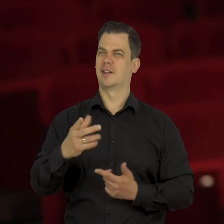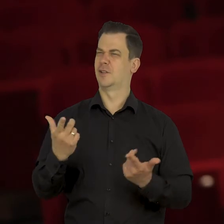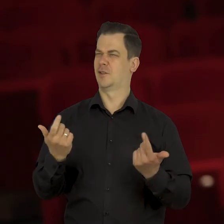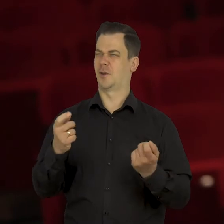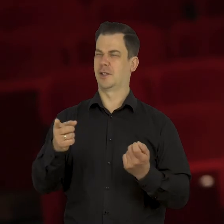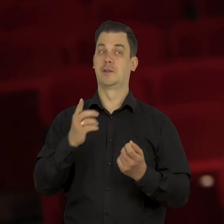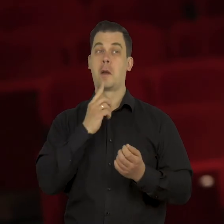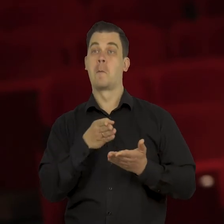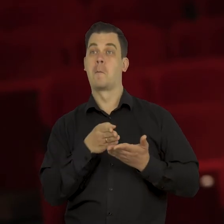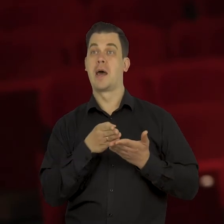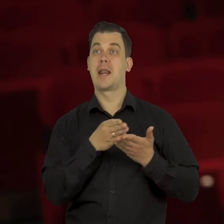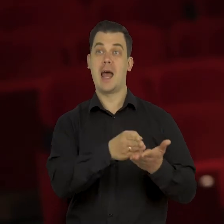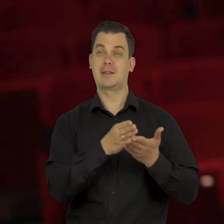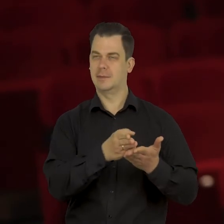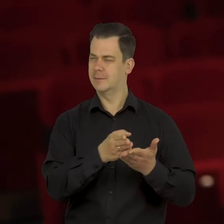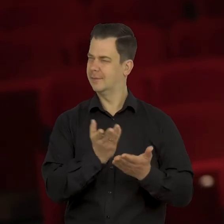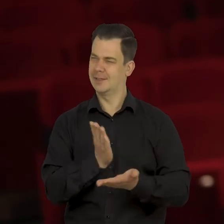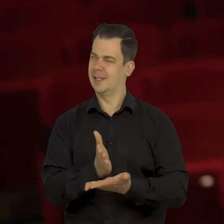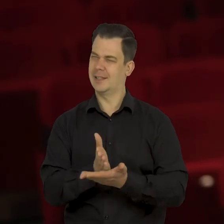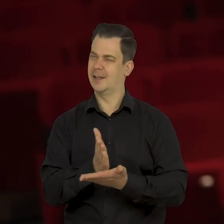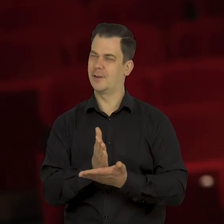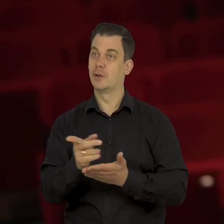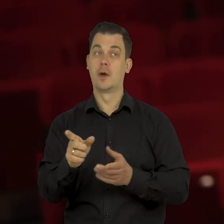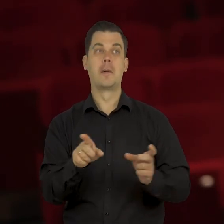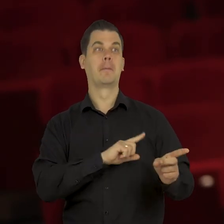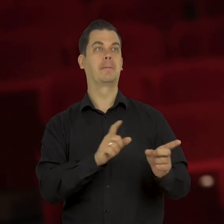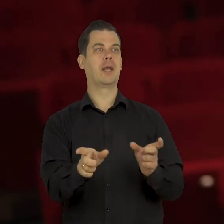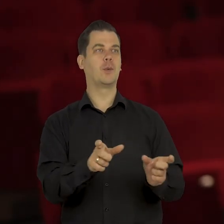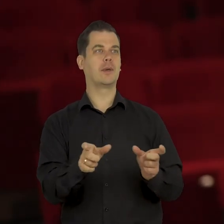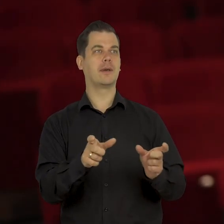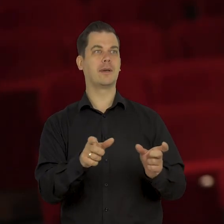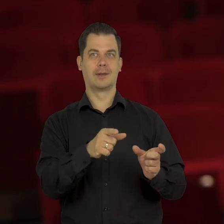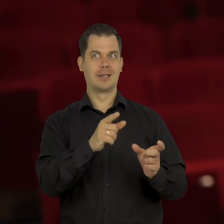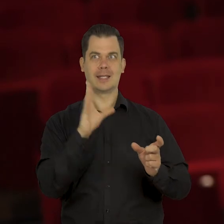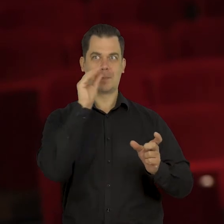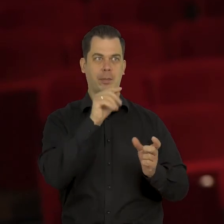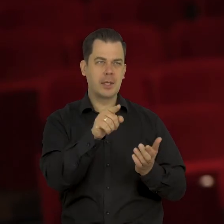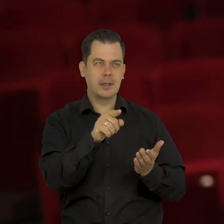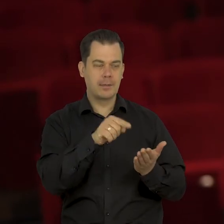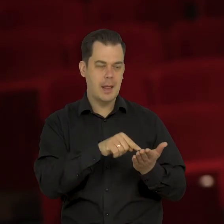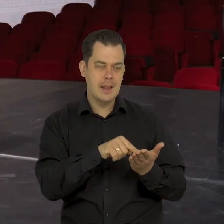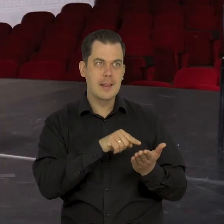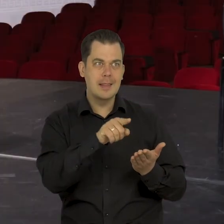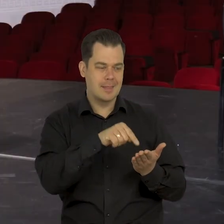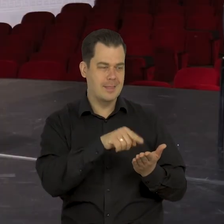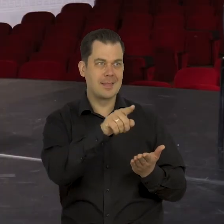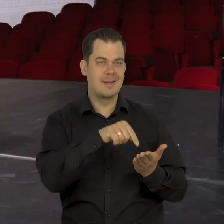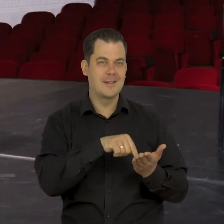nie do końca polega na podpowiadaniu, ale na czuwaniu nad tym, żeby aktor nie zapomniał.